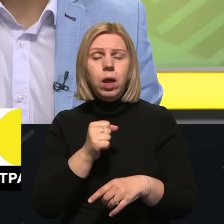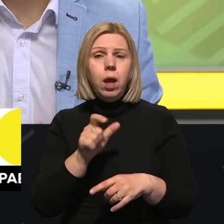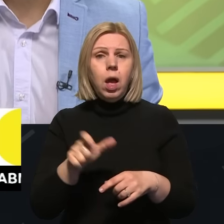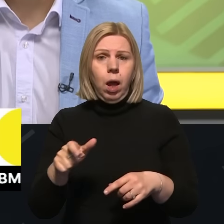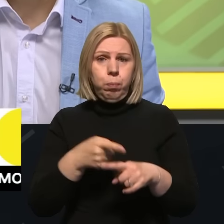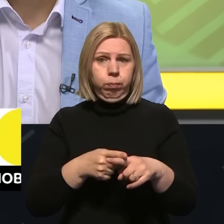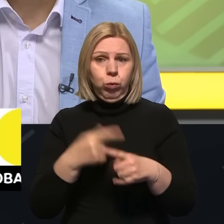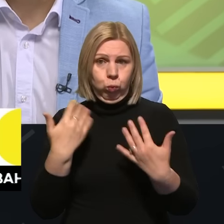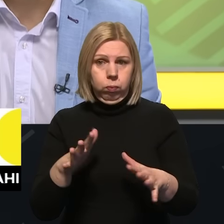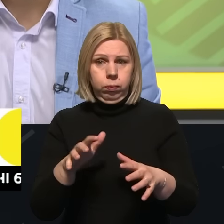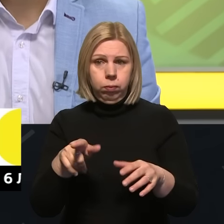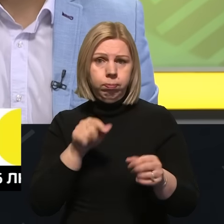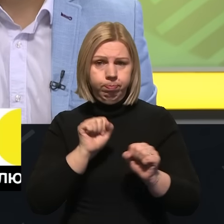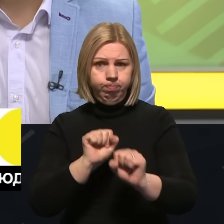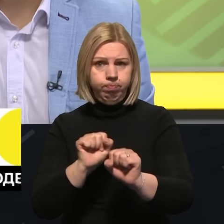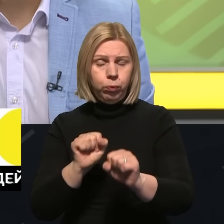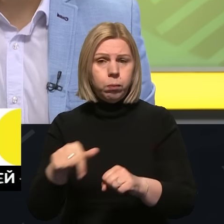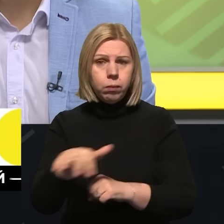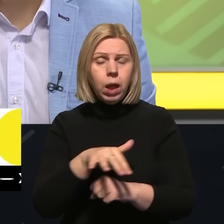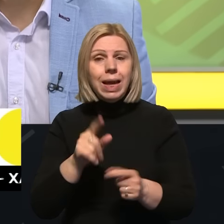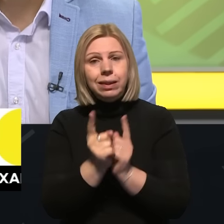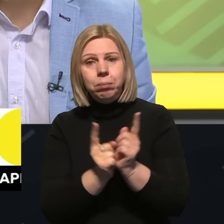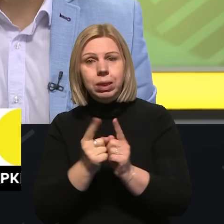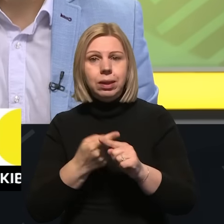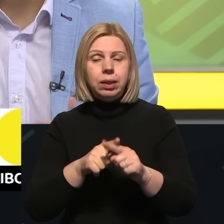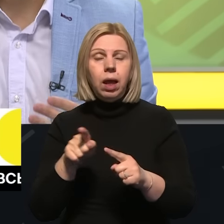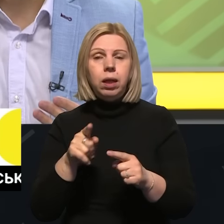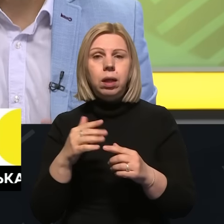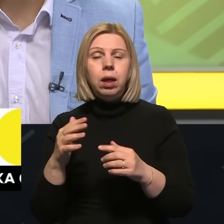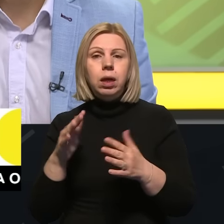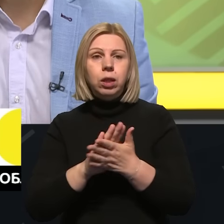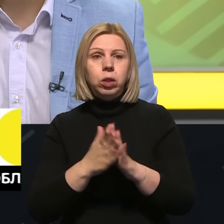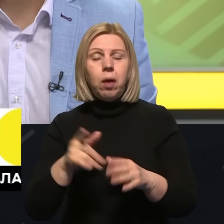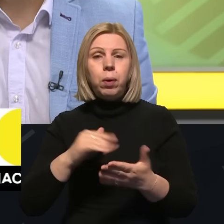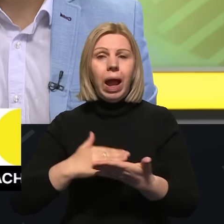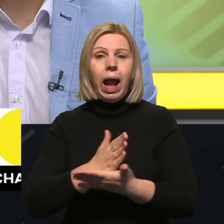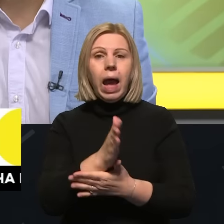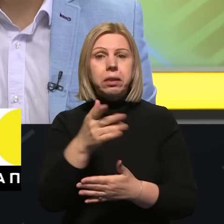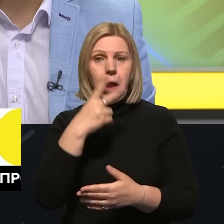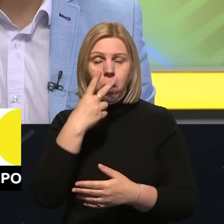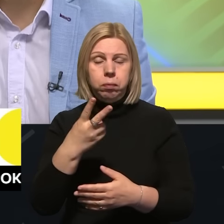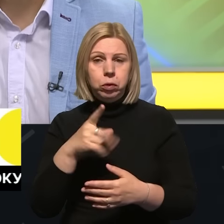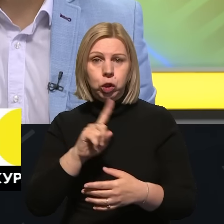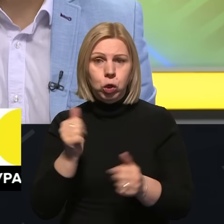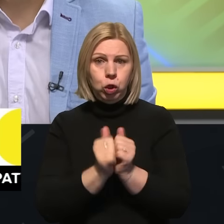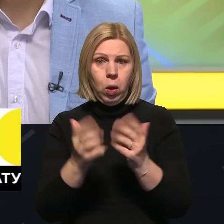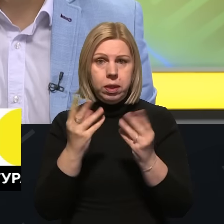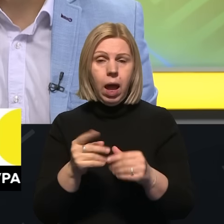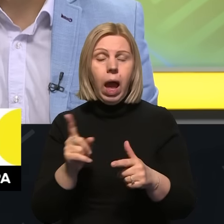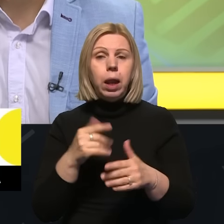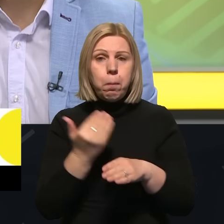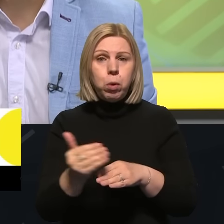частково контролюють цей населений пункт. Чи змінюється ця ситуація? Бо, наприклад, карта Діпстейт показує, що щодня, але